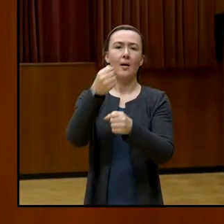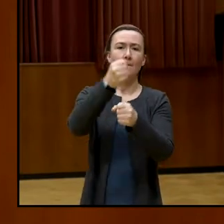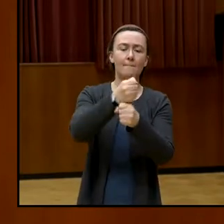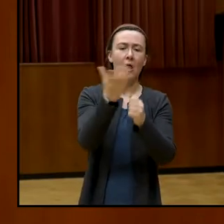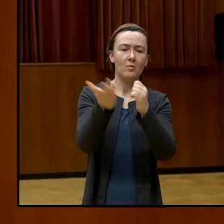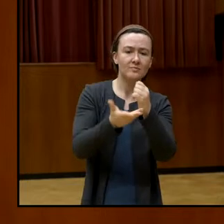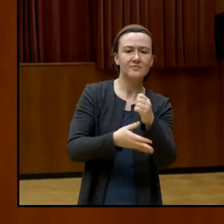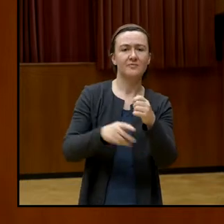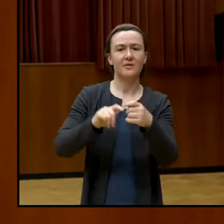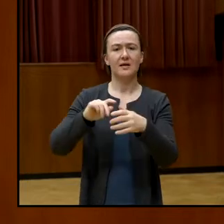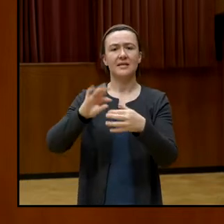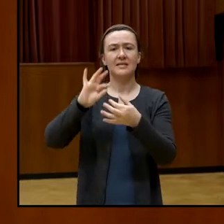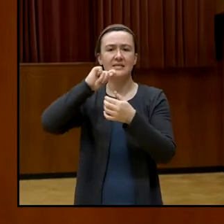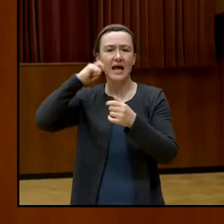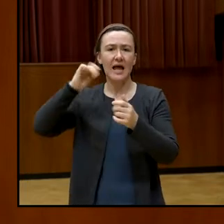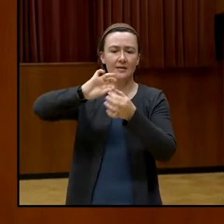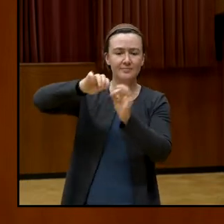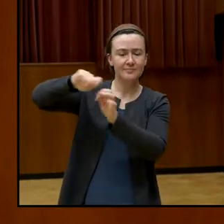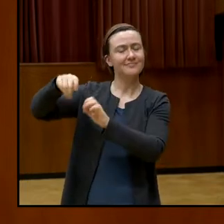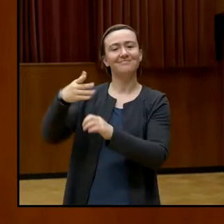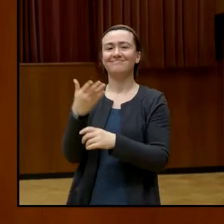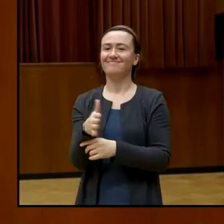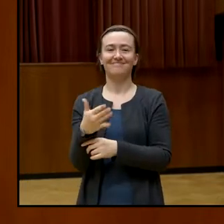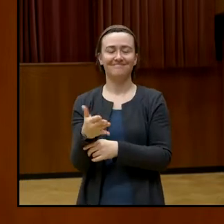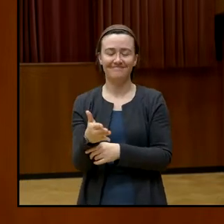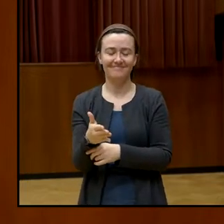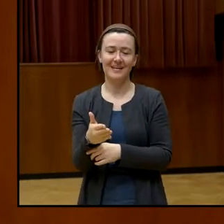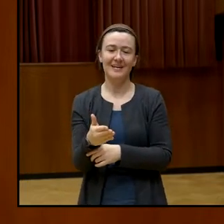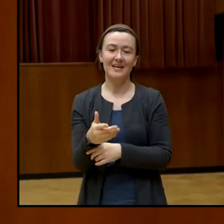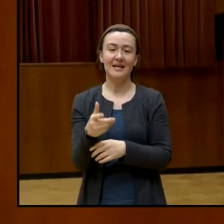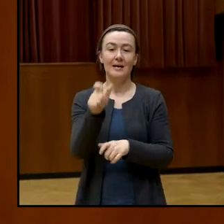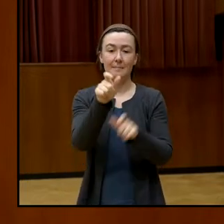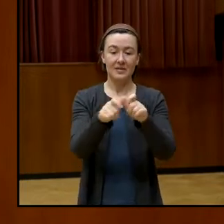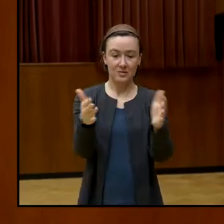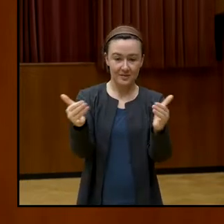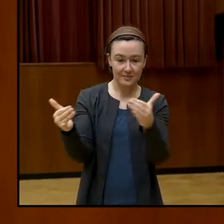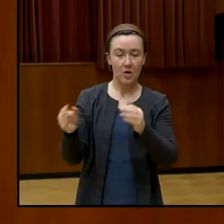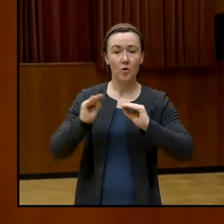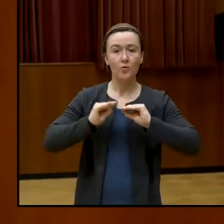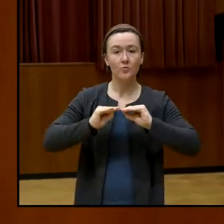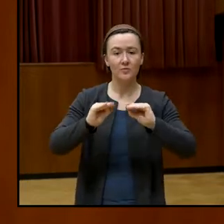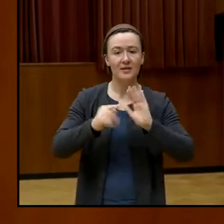lehre sie die Sehnsucht nach dem großen, weiten Meer.